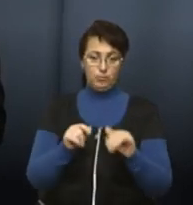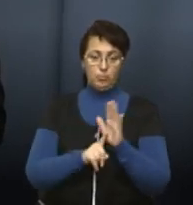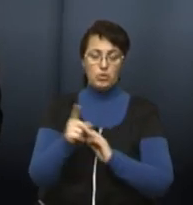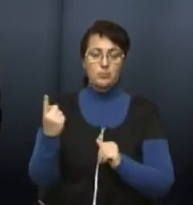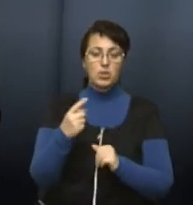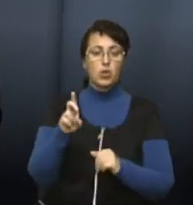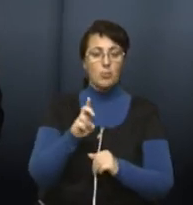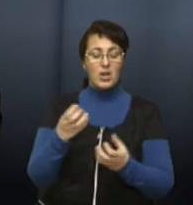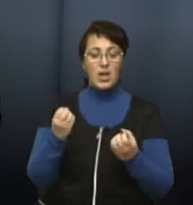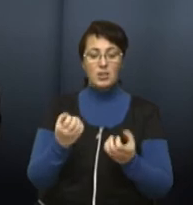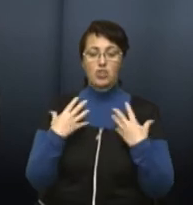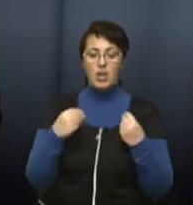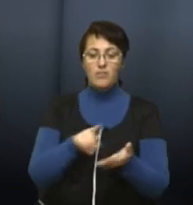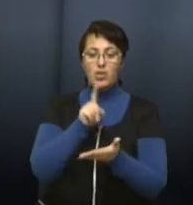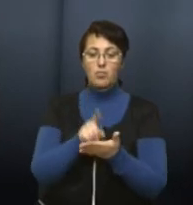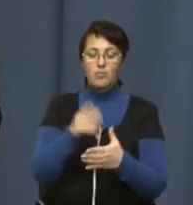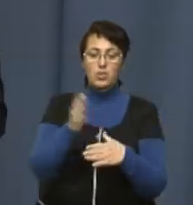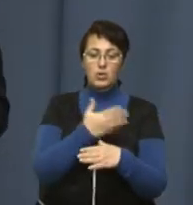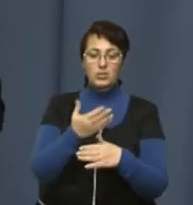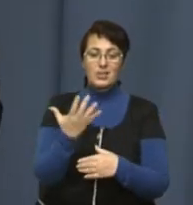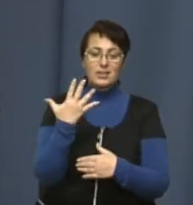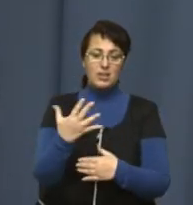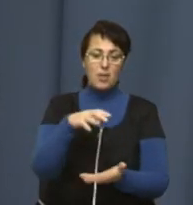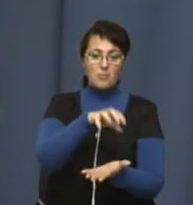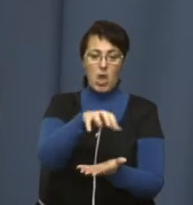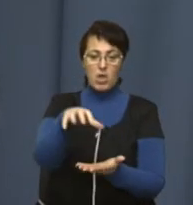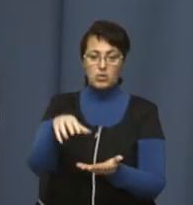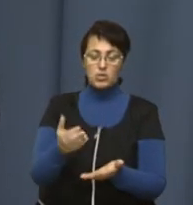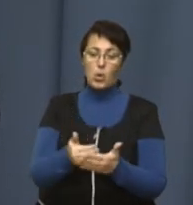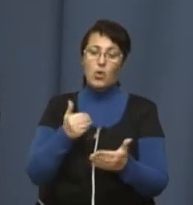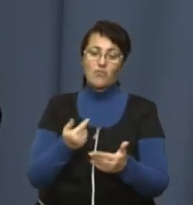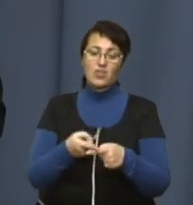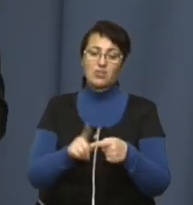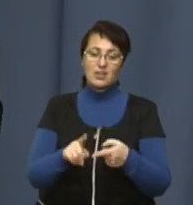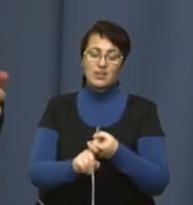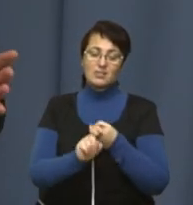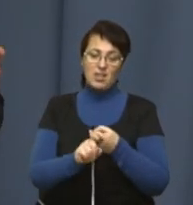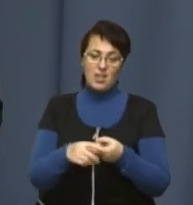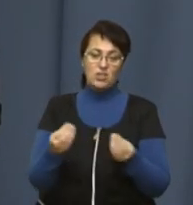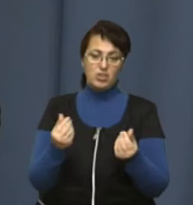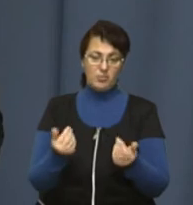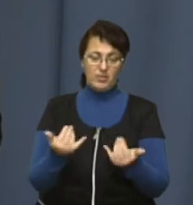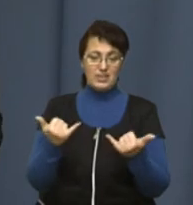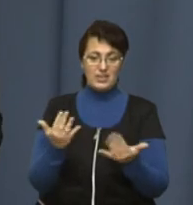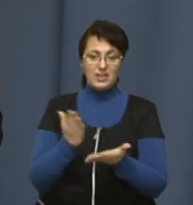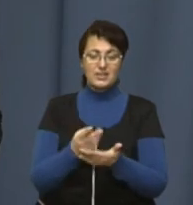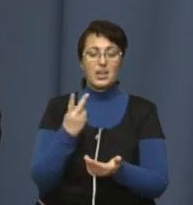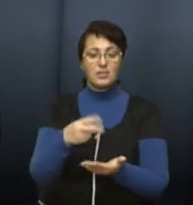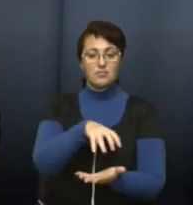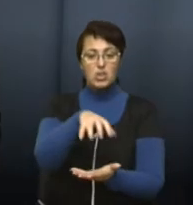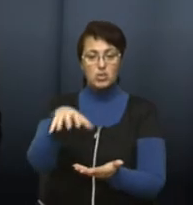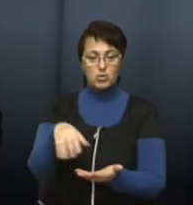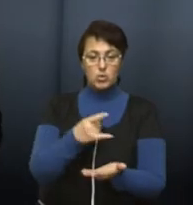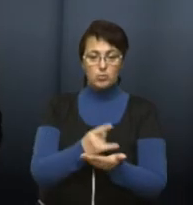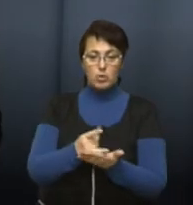ще Львів мають розділити на 5 зон для паркування, від яких, власне, і залежатиме вартість. Нині у місті є дві зони паркування, тож про